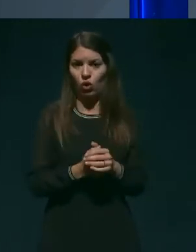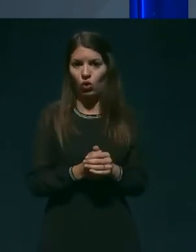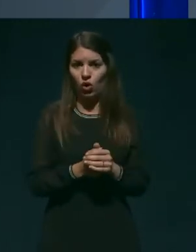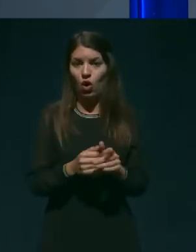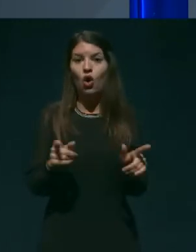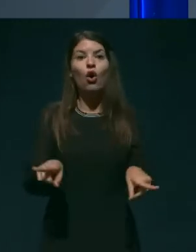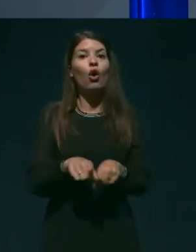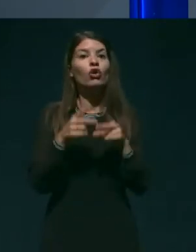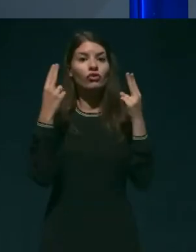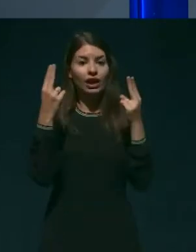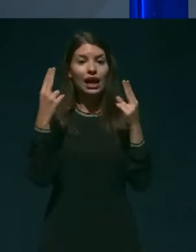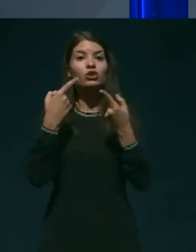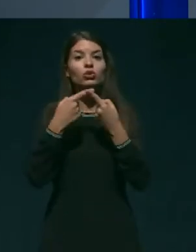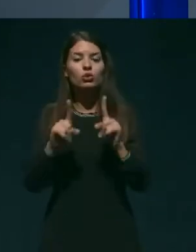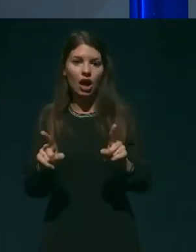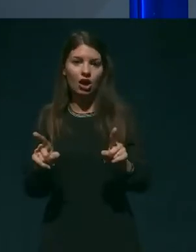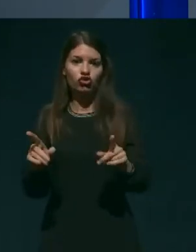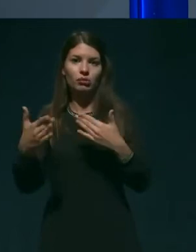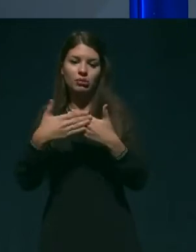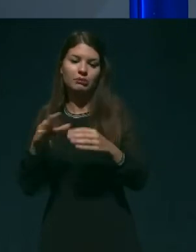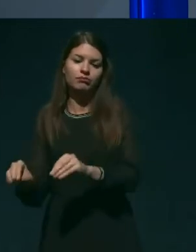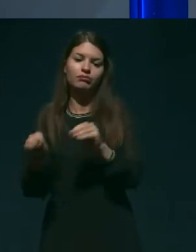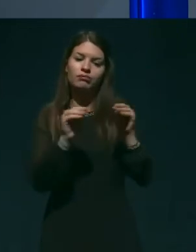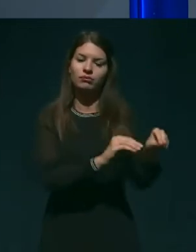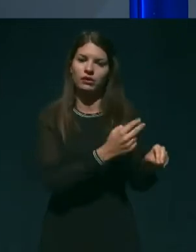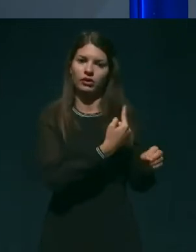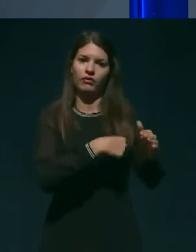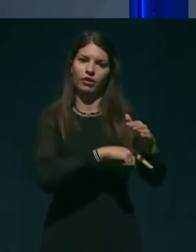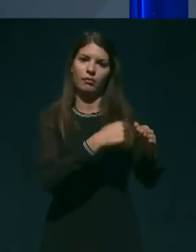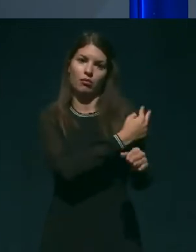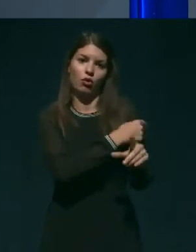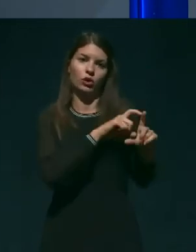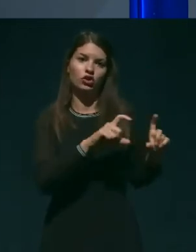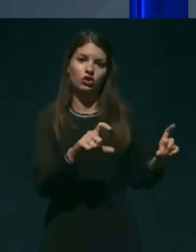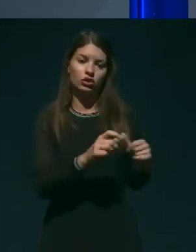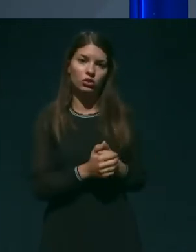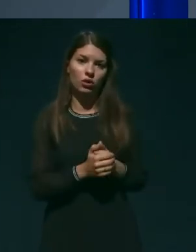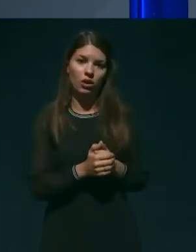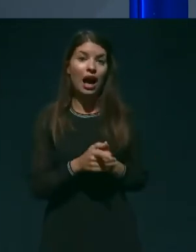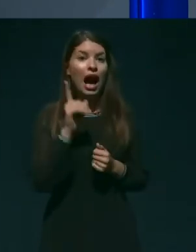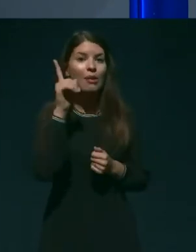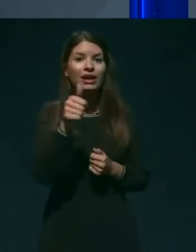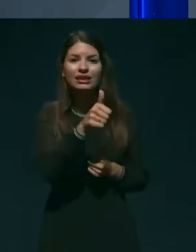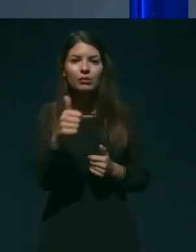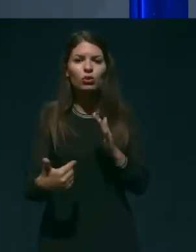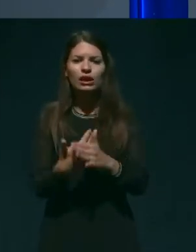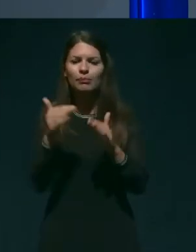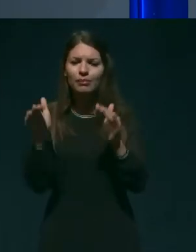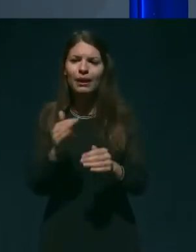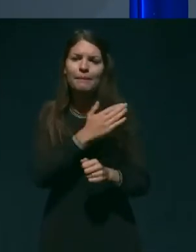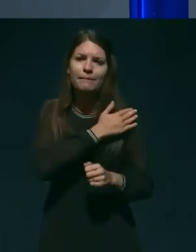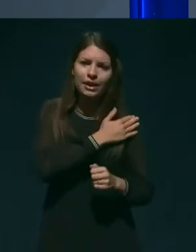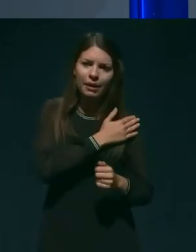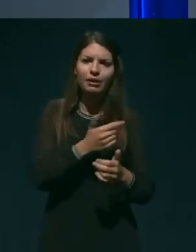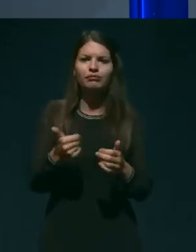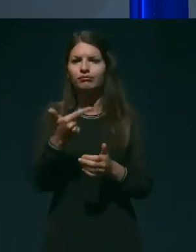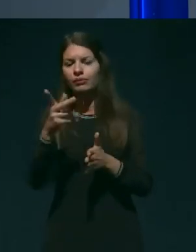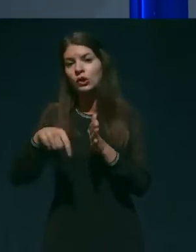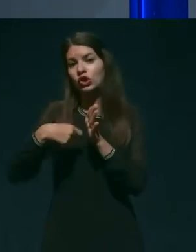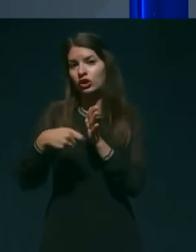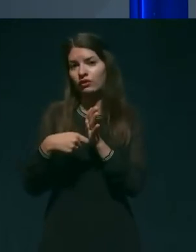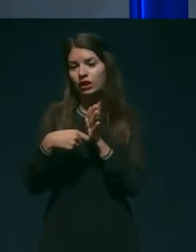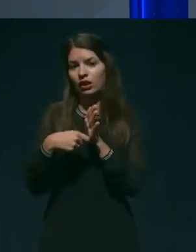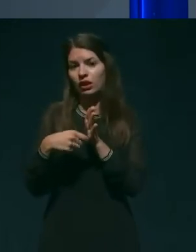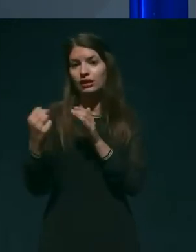hospitalizacijah oziroma pri sprejebu v bovnišnico. Zgolj razbremenitev v določenem številu za ustrezno